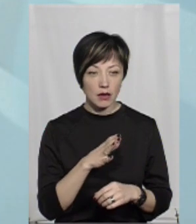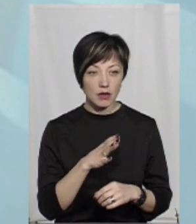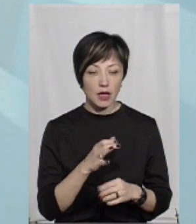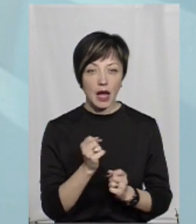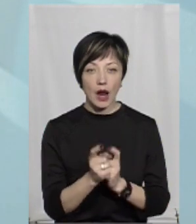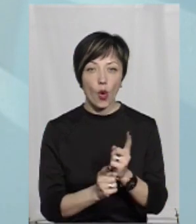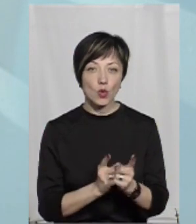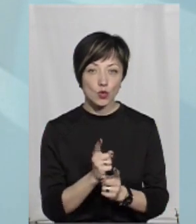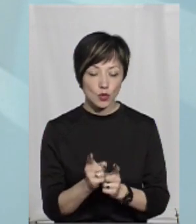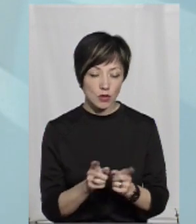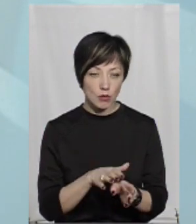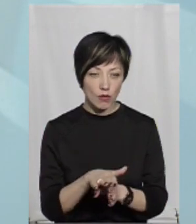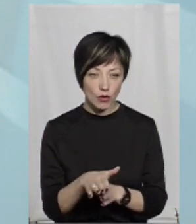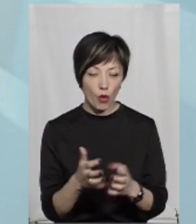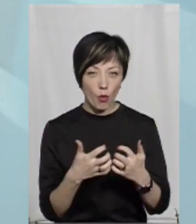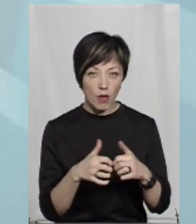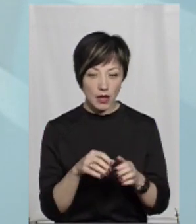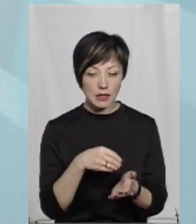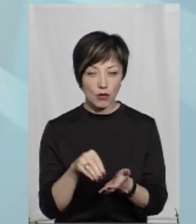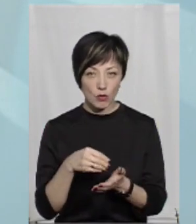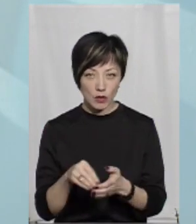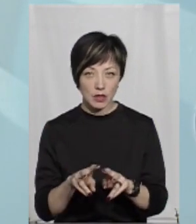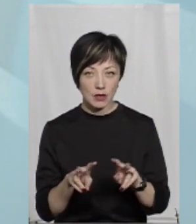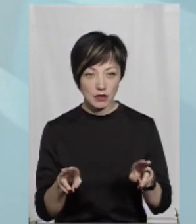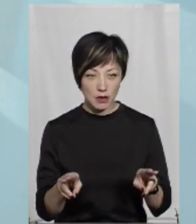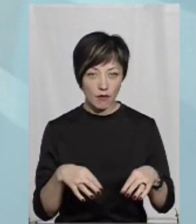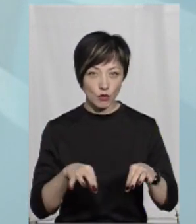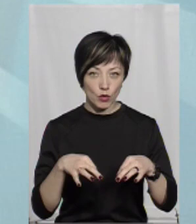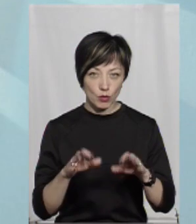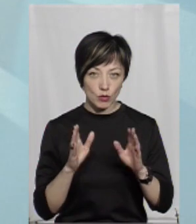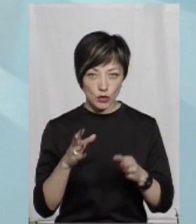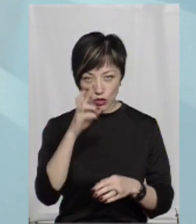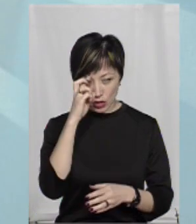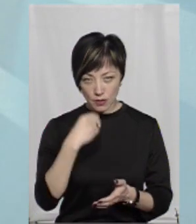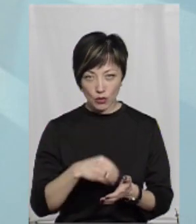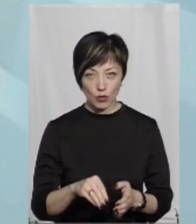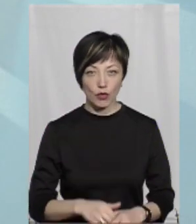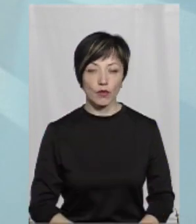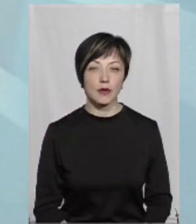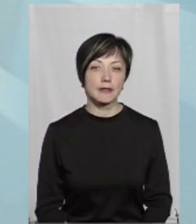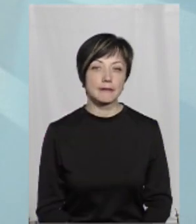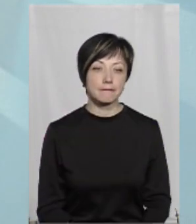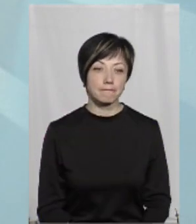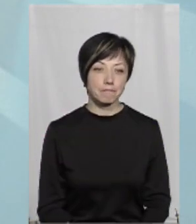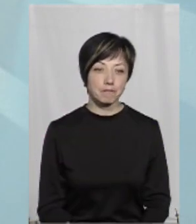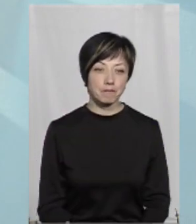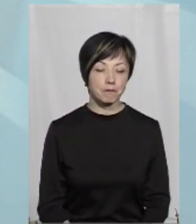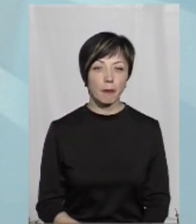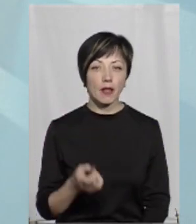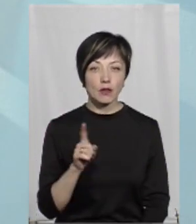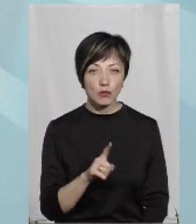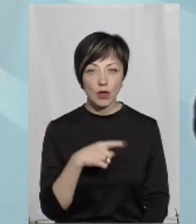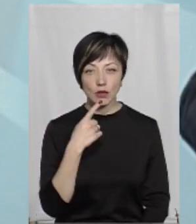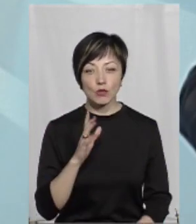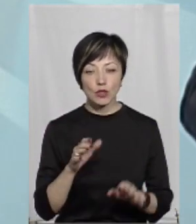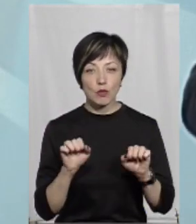проводиться реконструкція, їх обладнання закуповується, і також автомобілі буде закуп, держава закуповує. Тому, ми кажемо,